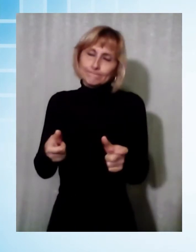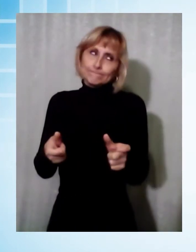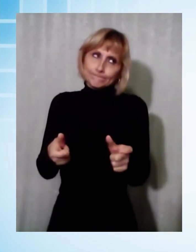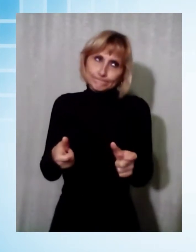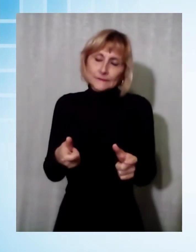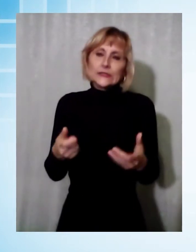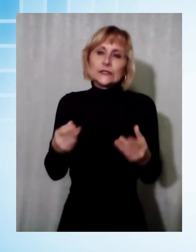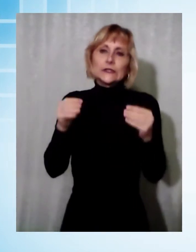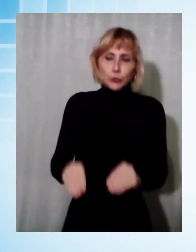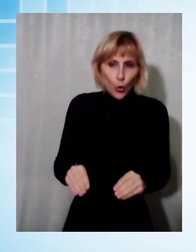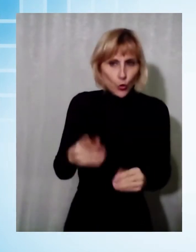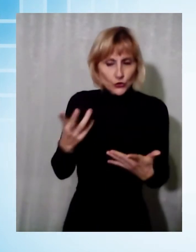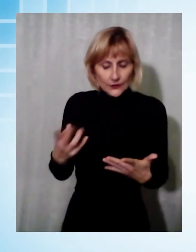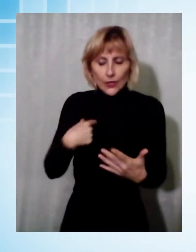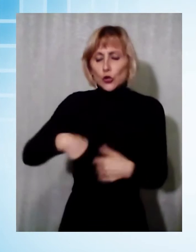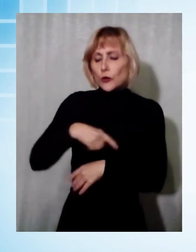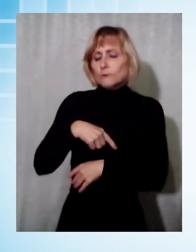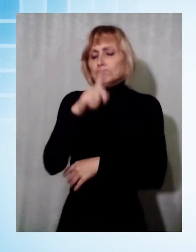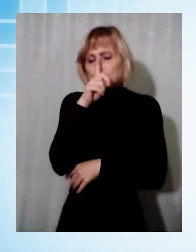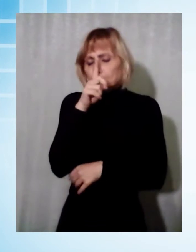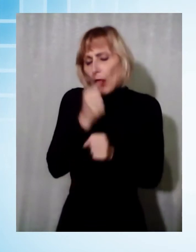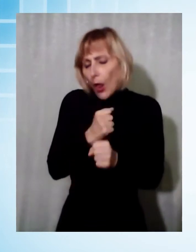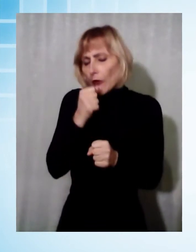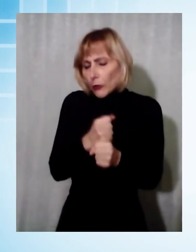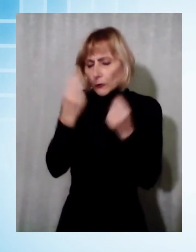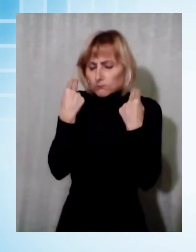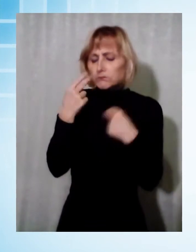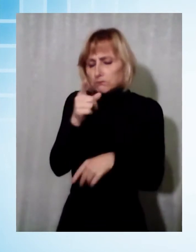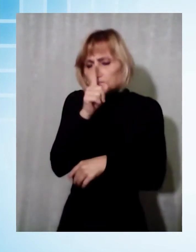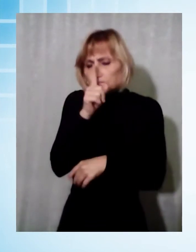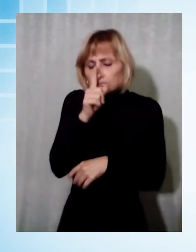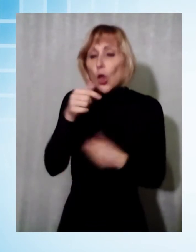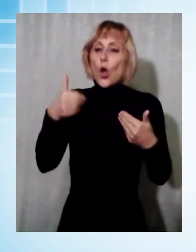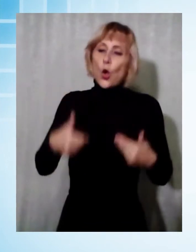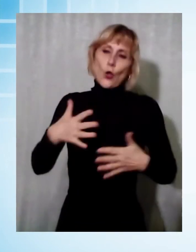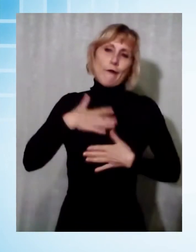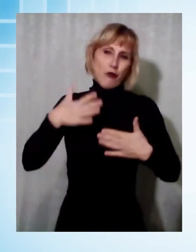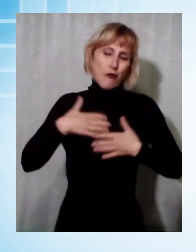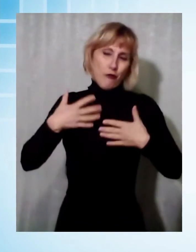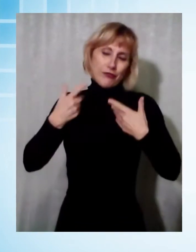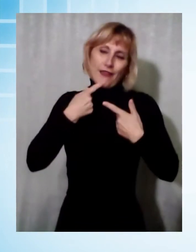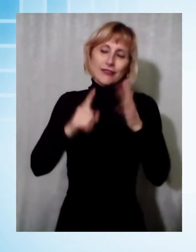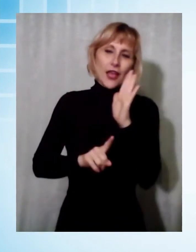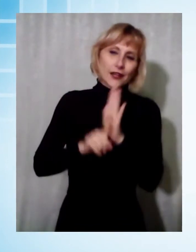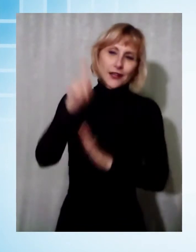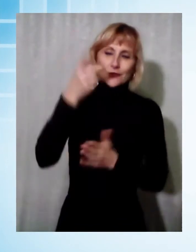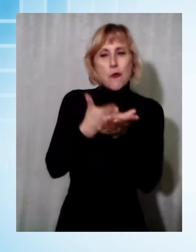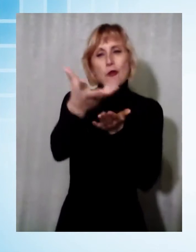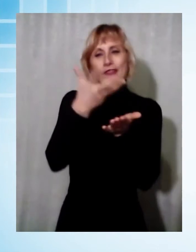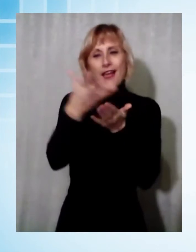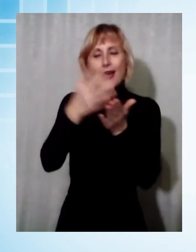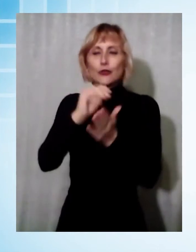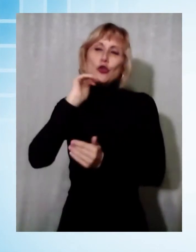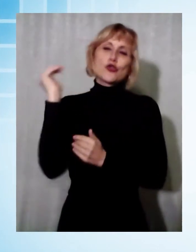testa bassa, anche in silenzio, ma ora ci tengo a condividere con voi questo bel risultato per tutto il nostro paese. A